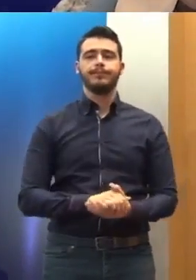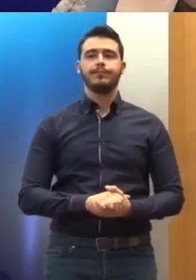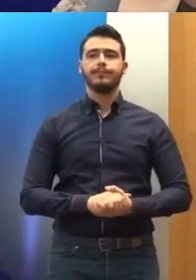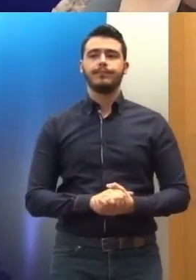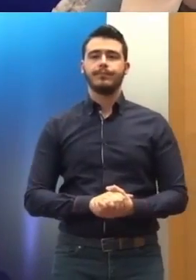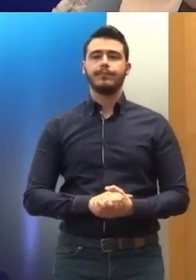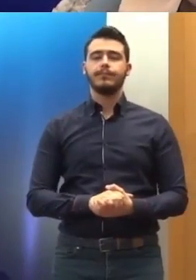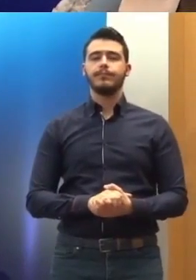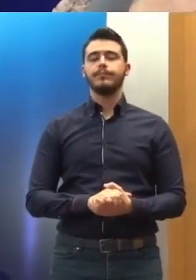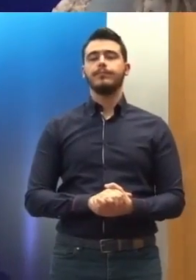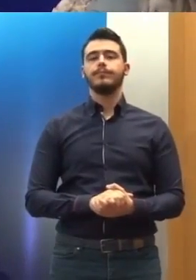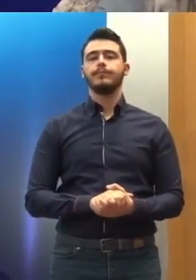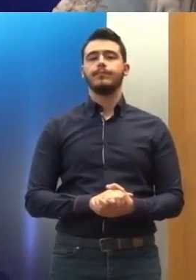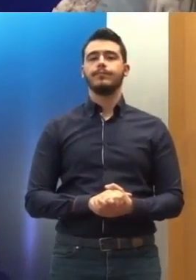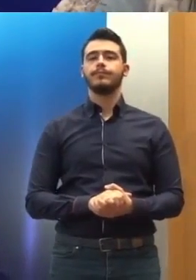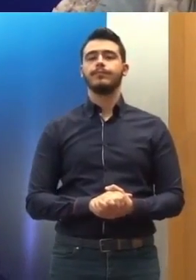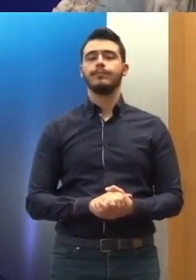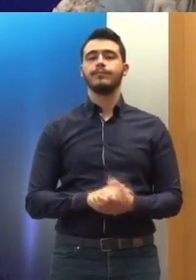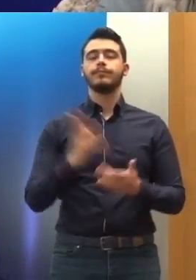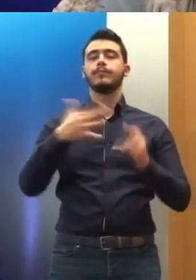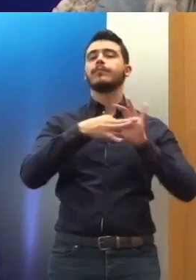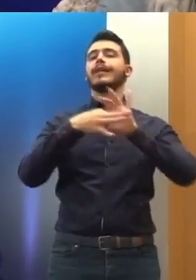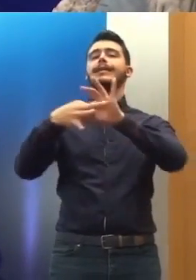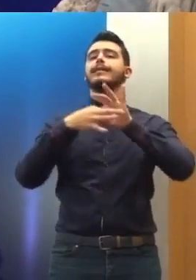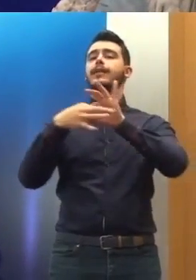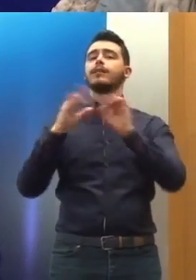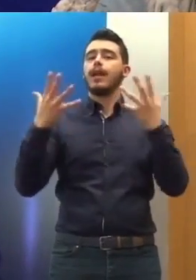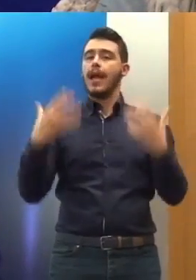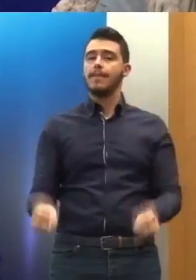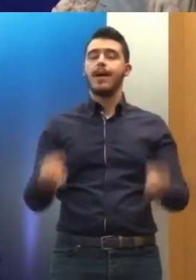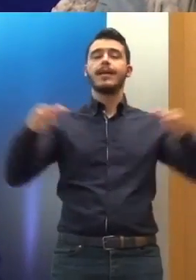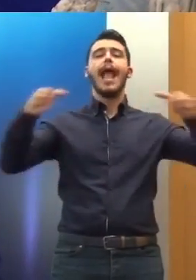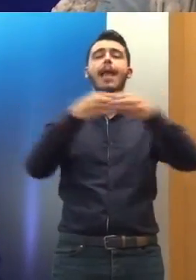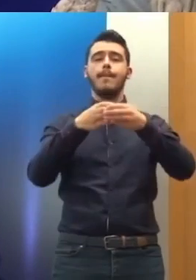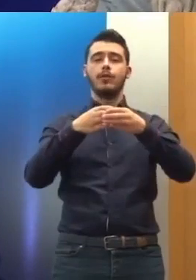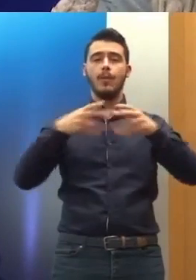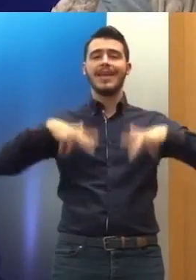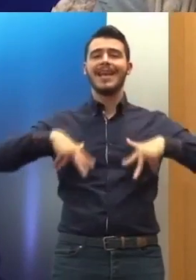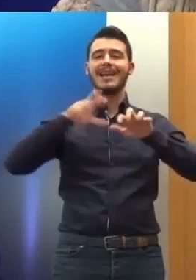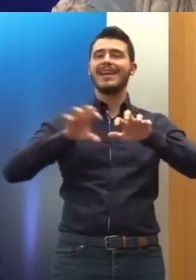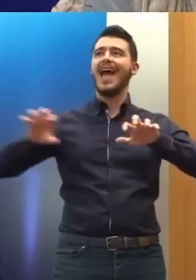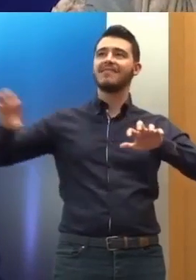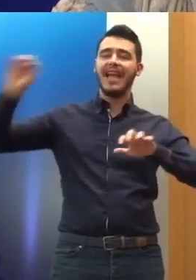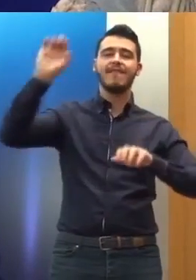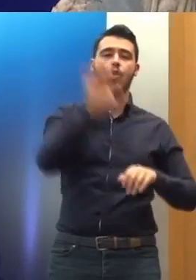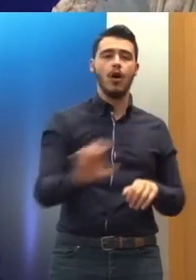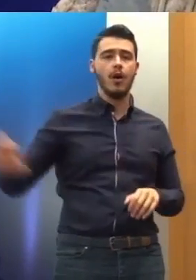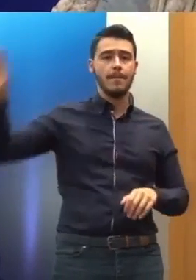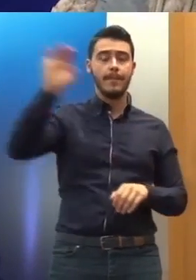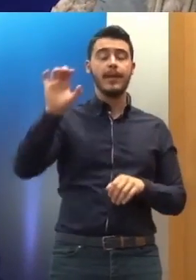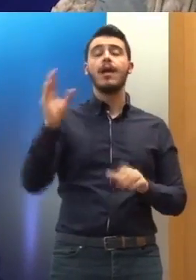Εκτός από την αρχή της συνεργασίας που διέπει τις σχέσεις ανάμεσα στην Επιτροπή και στα κράτη, μια άλλη αρχή είναι η αρχή της